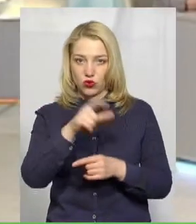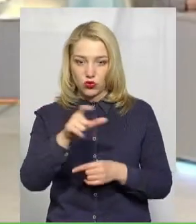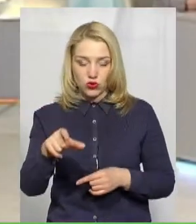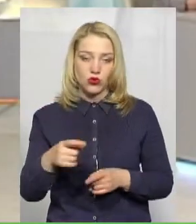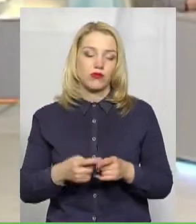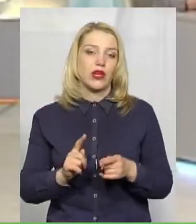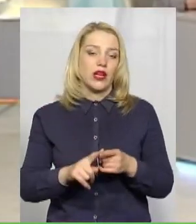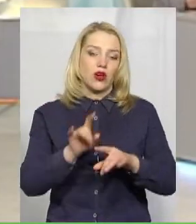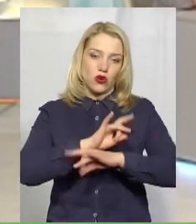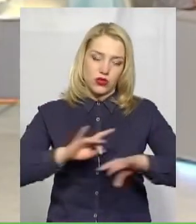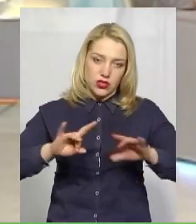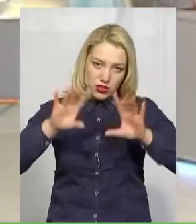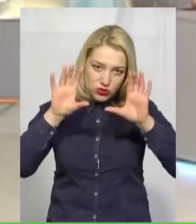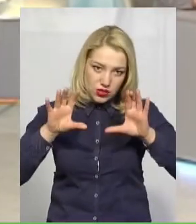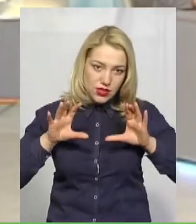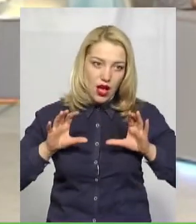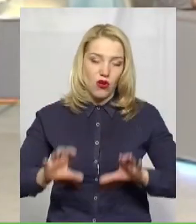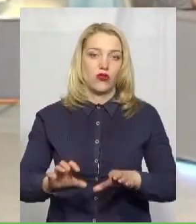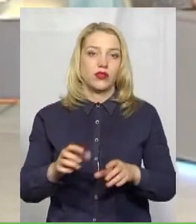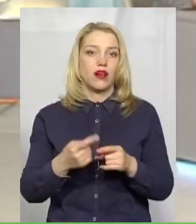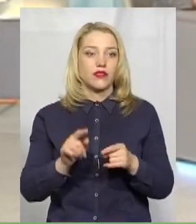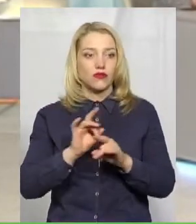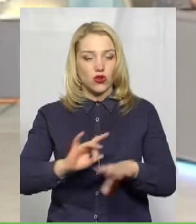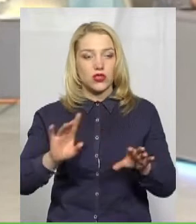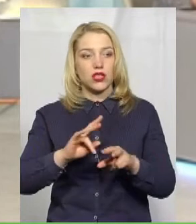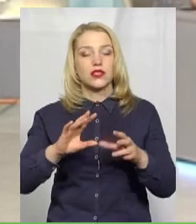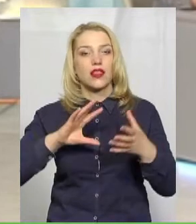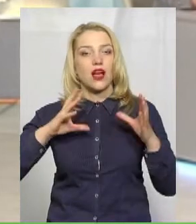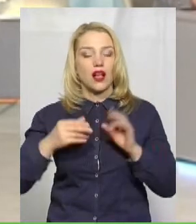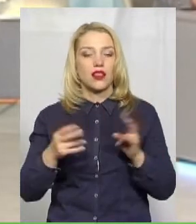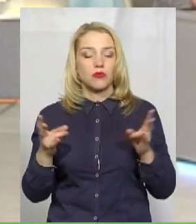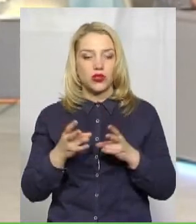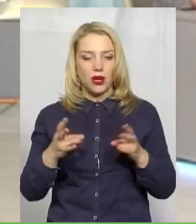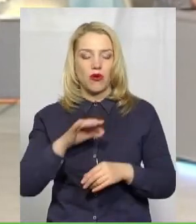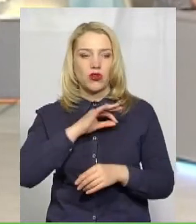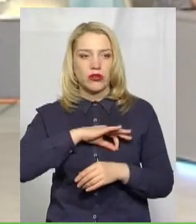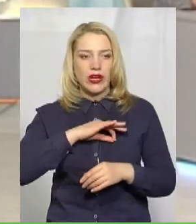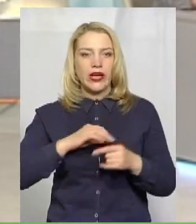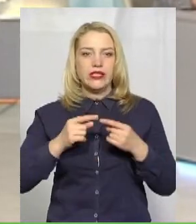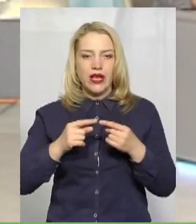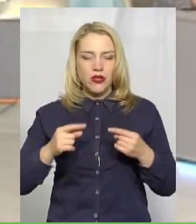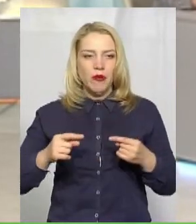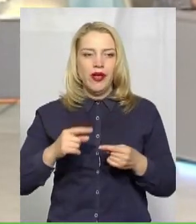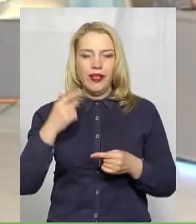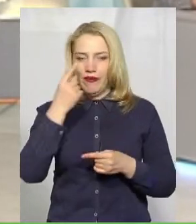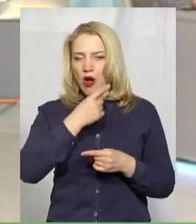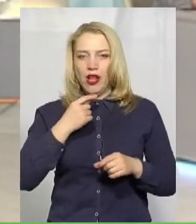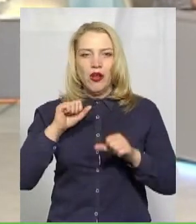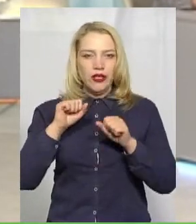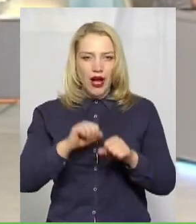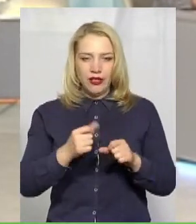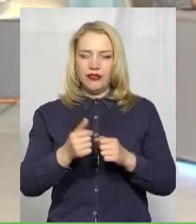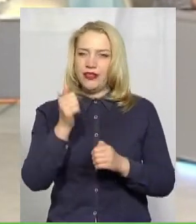норми законодавства, роз'яснюється нагальна потреба користування засобами індивідуального захисту. Дуже часто